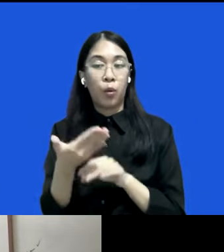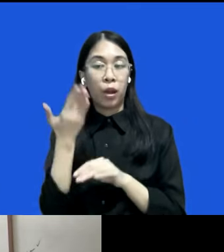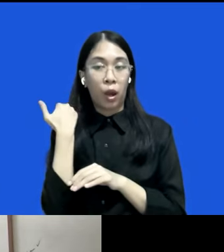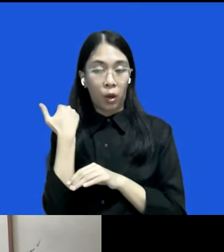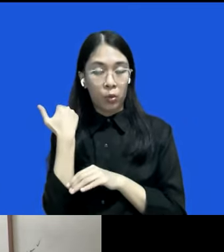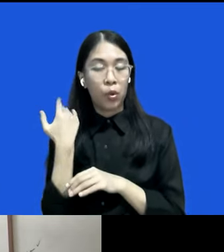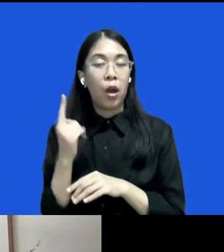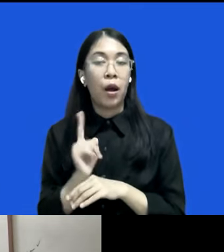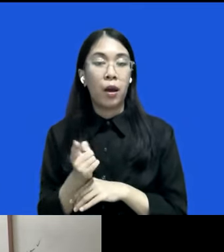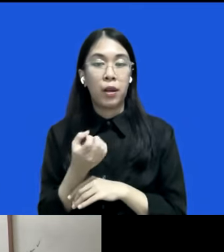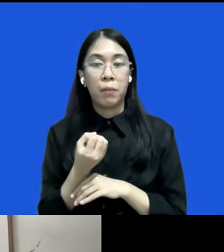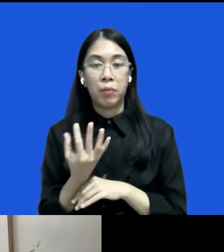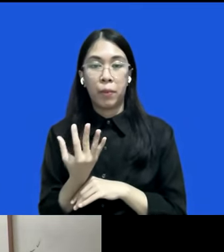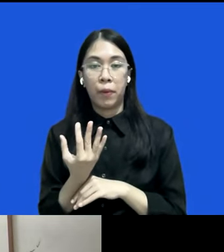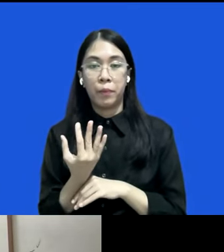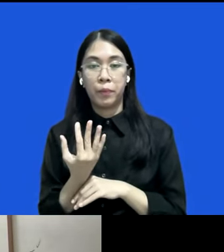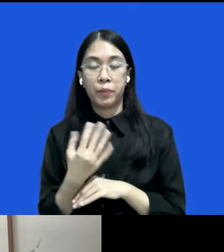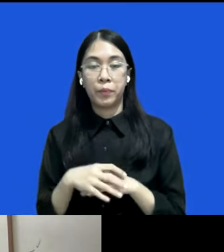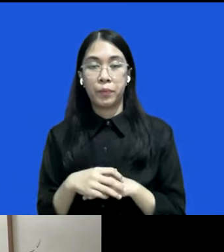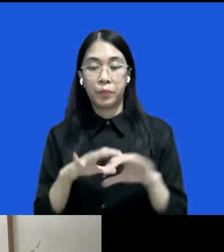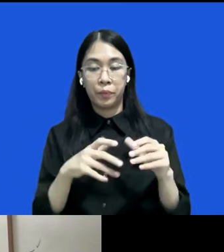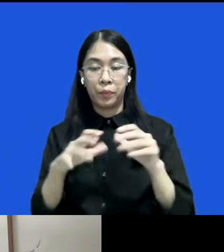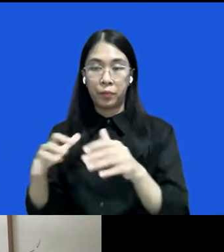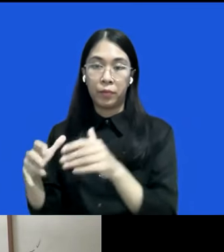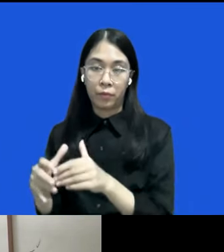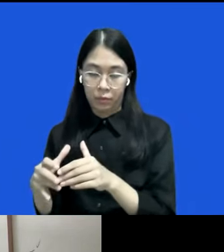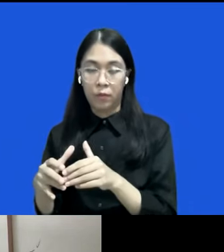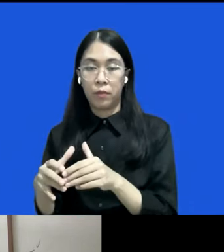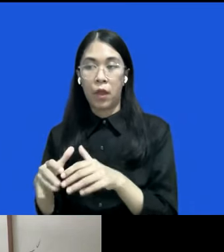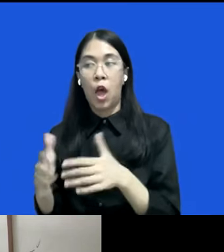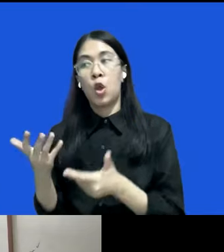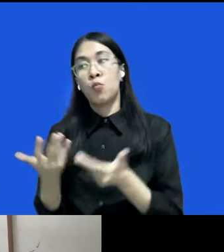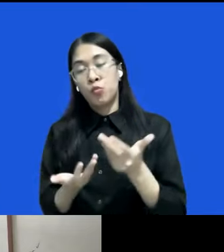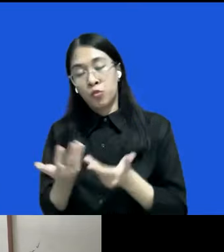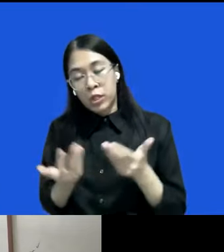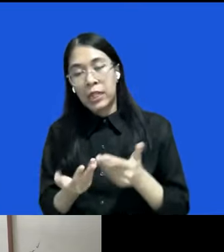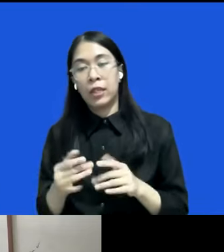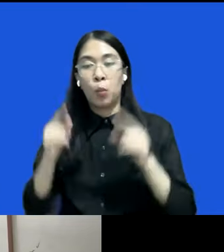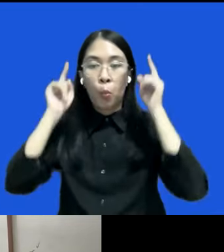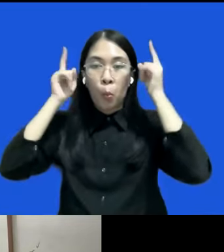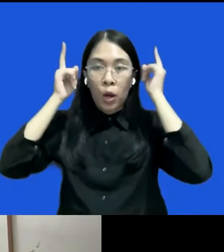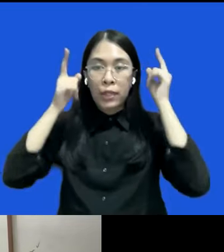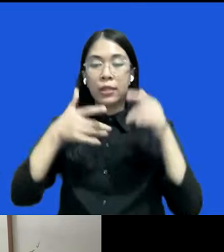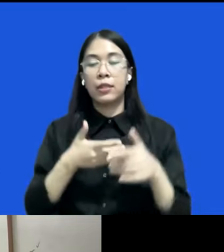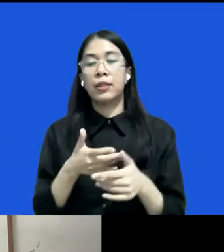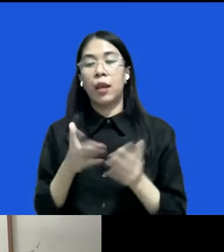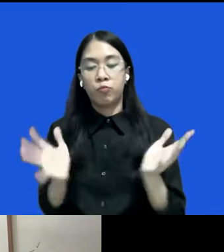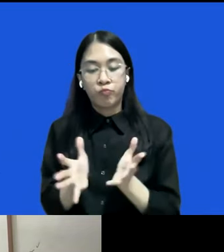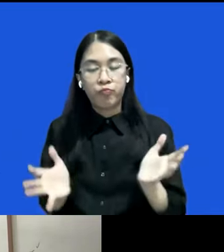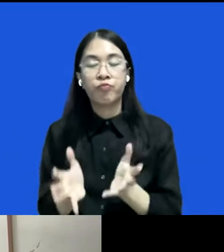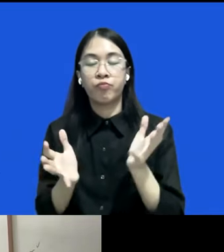sejumlah pihak atau mungkin politisi yang mendorong agar